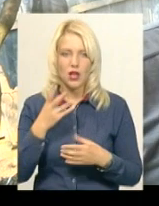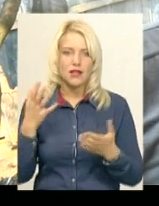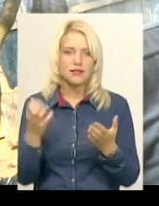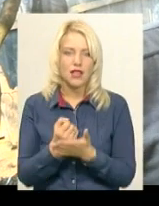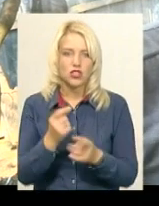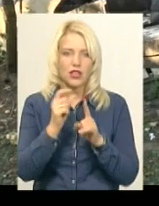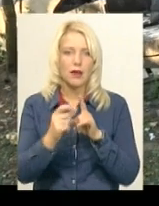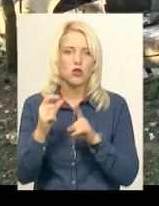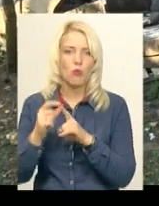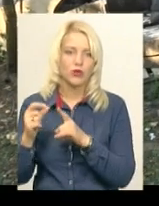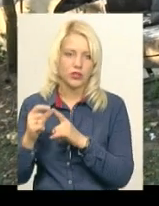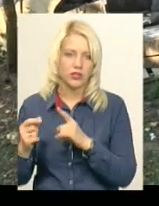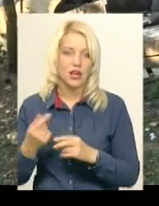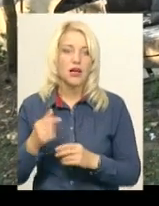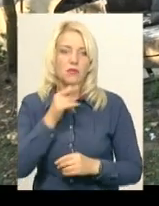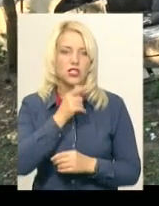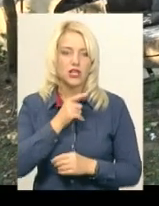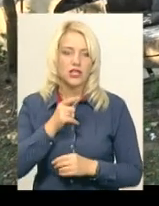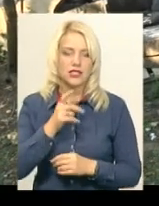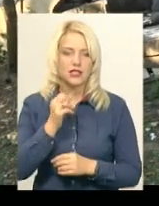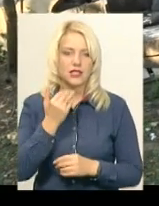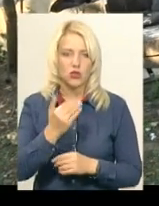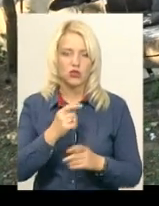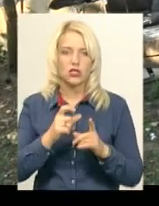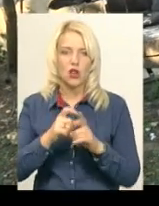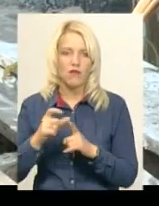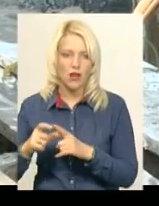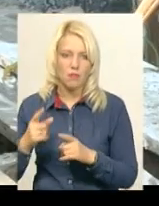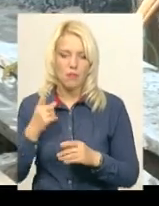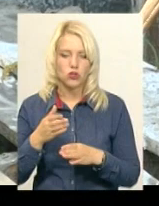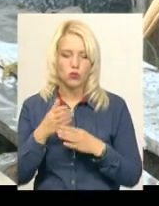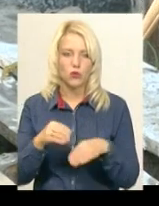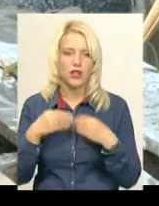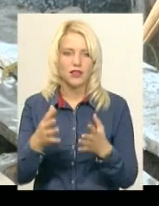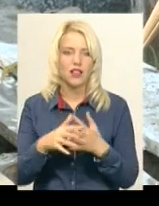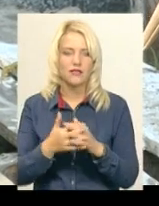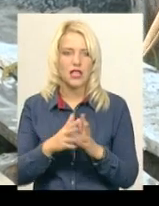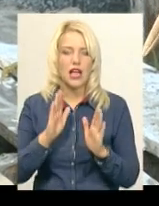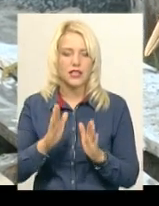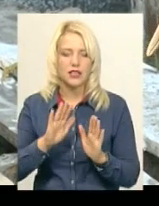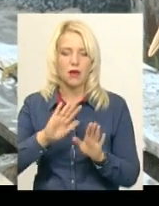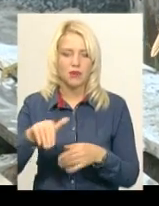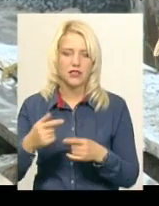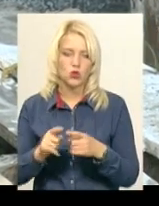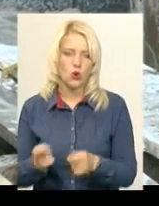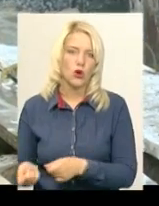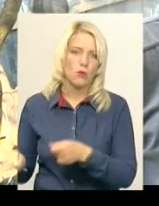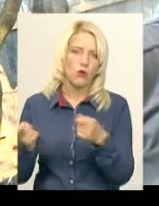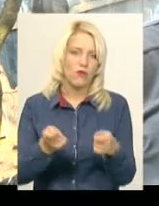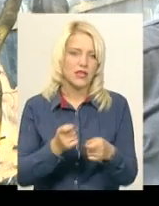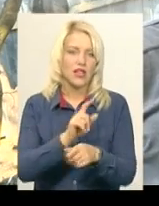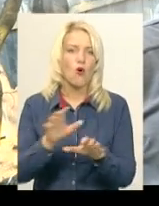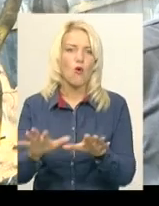витягнули. За словами Сергія Пальохіна, першу допомогу підбитим птахам надали у селі. І вже потім повезли у ветеринарну лікарню.